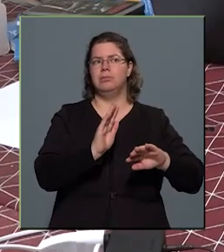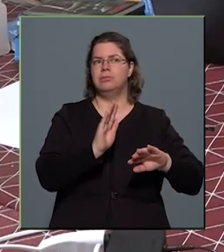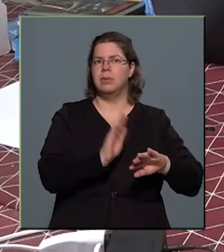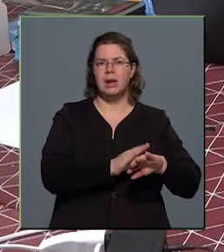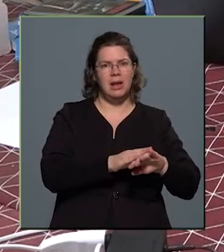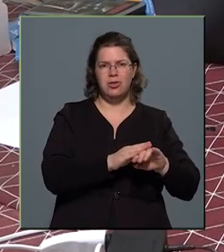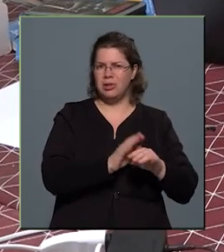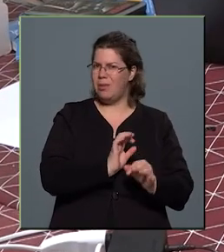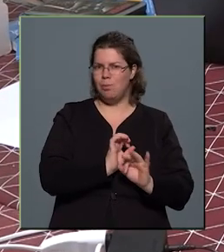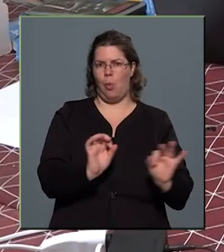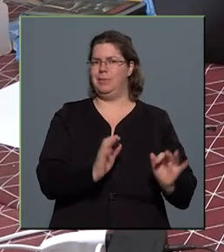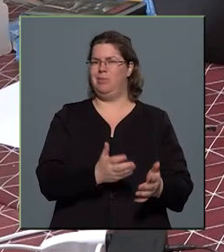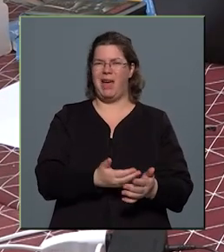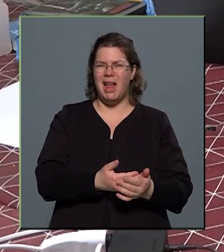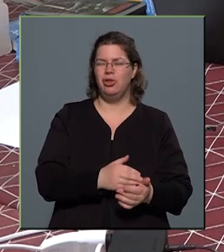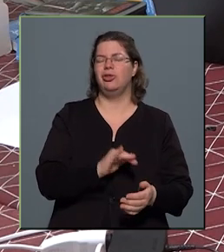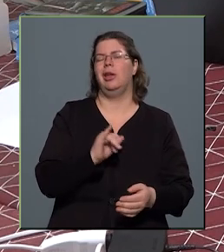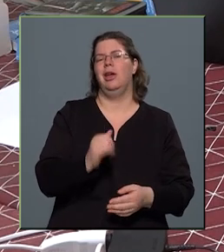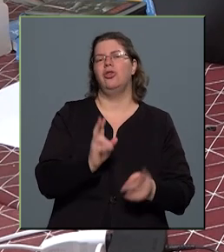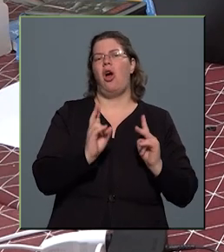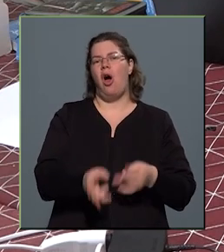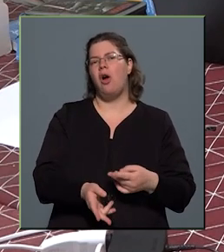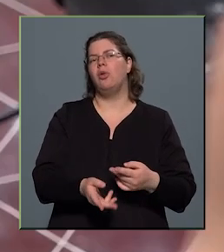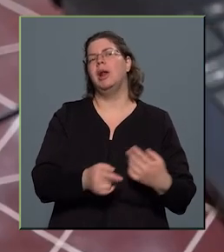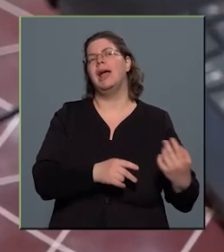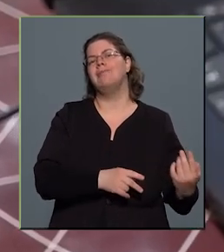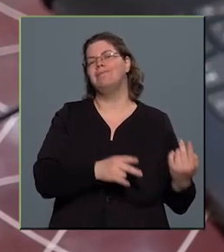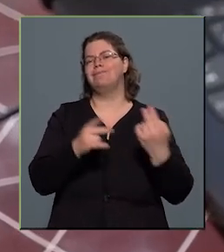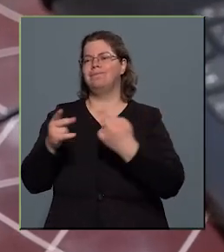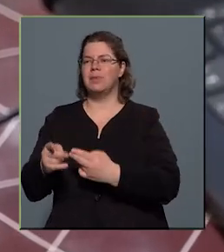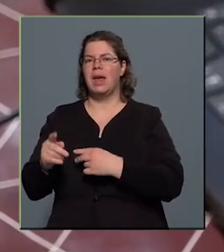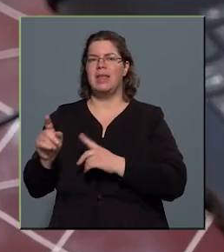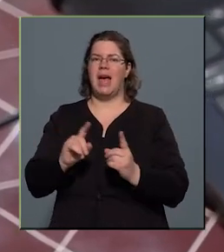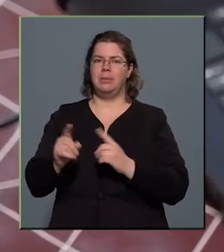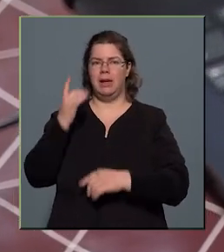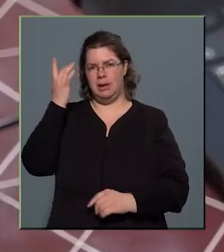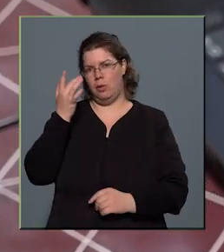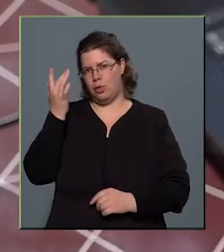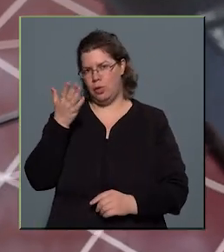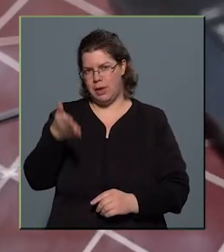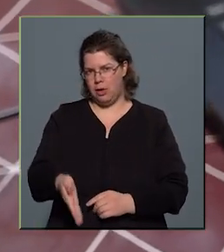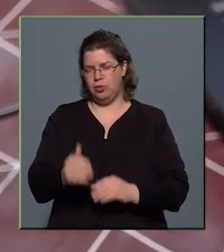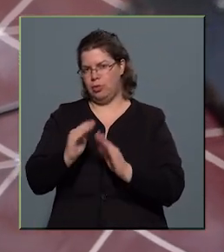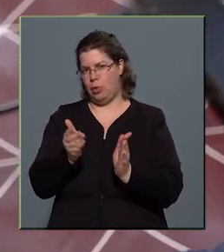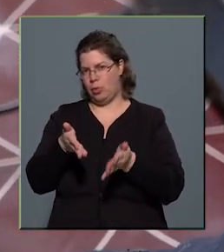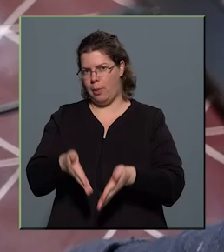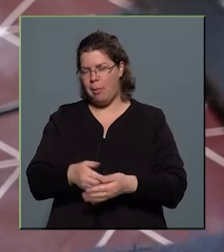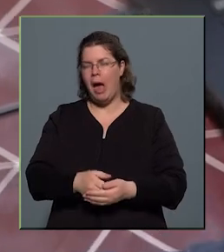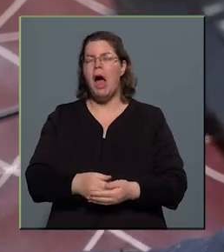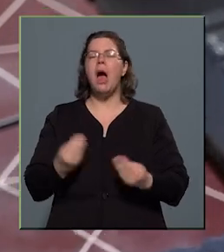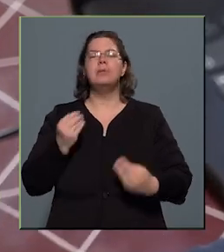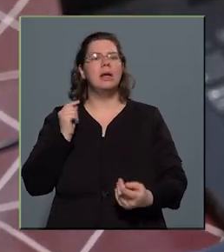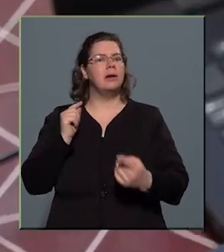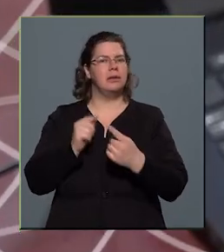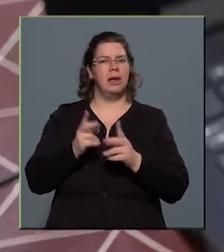a legoptimálisabb, és akkor kerül sor egy átmeneti gondozása a gyermekek átmeneti otthonába, aminek az a célja,